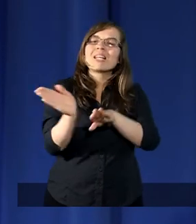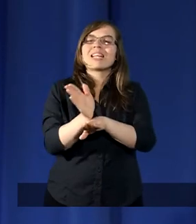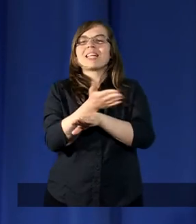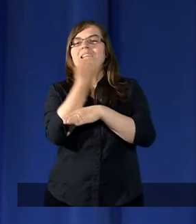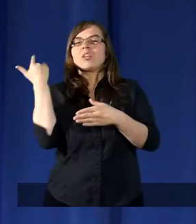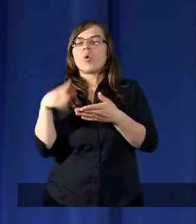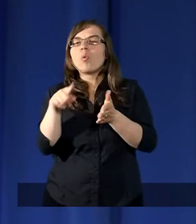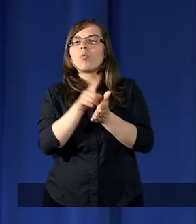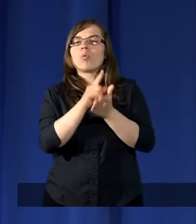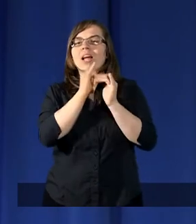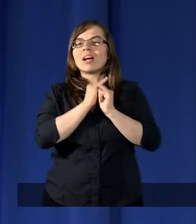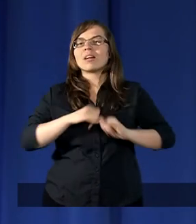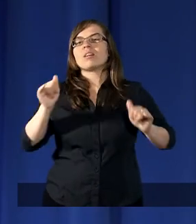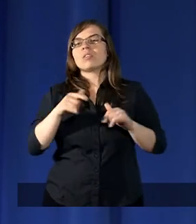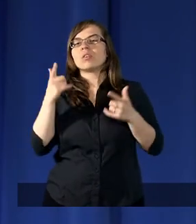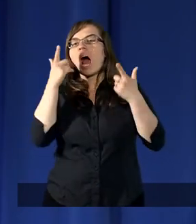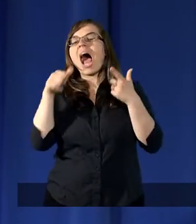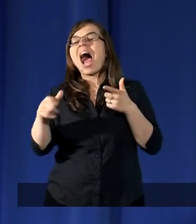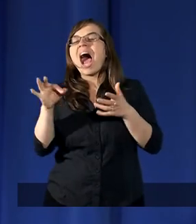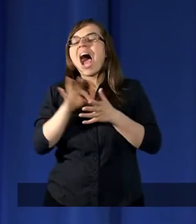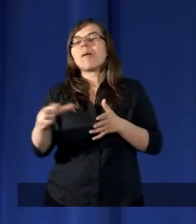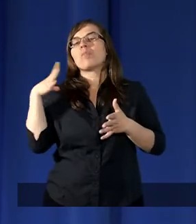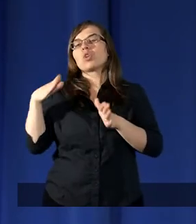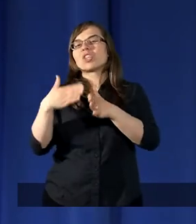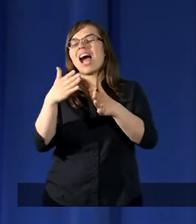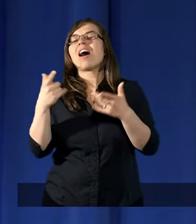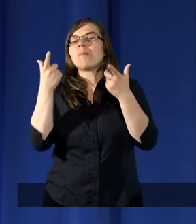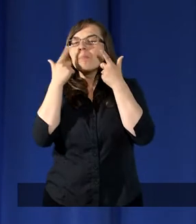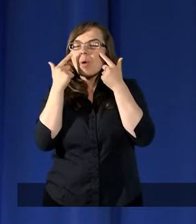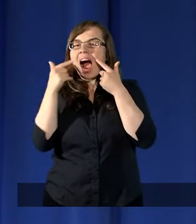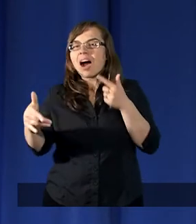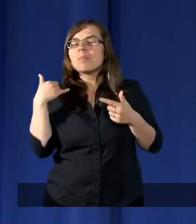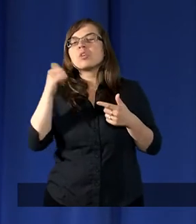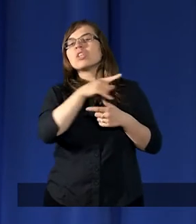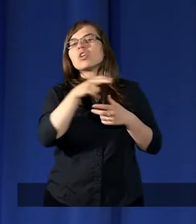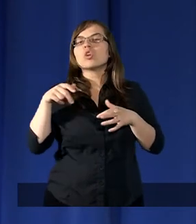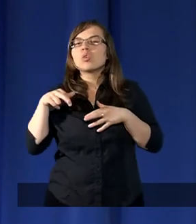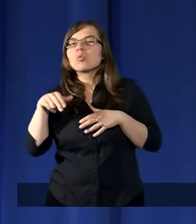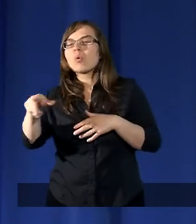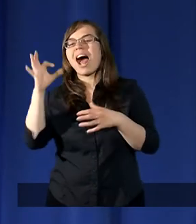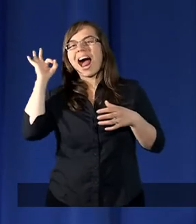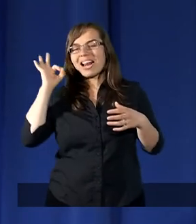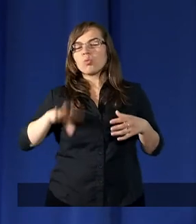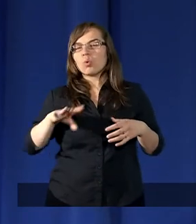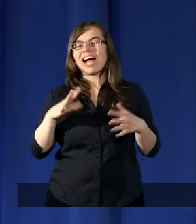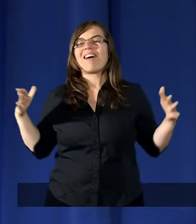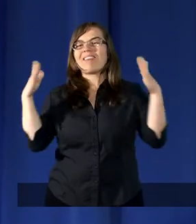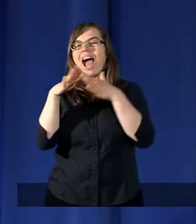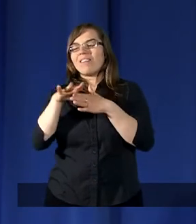na rzece Nil płakało i ona szła w tym kierunku, córka Faraona.